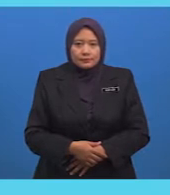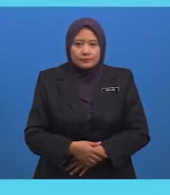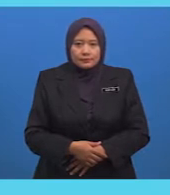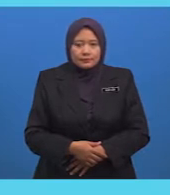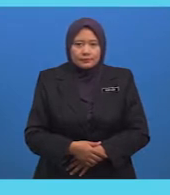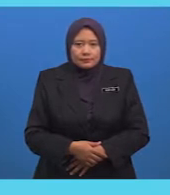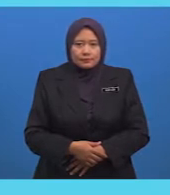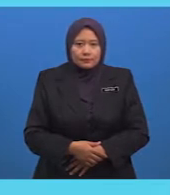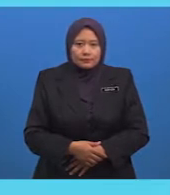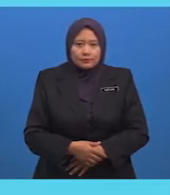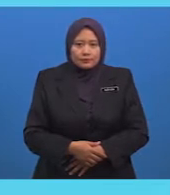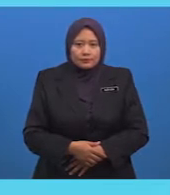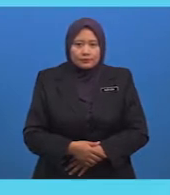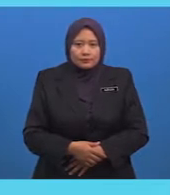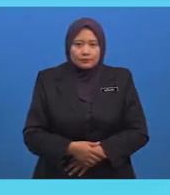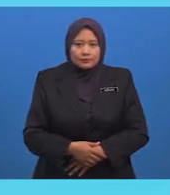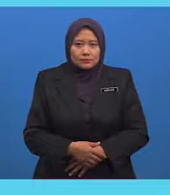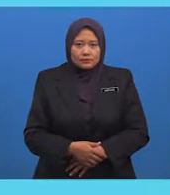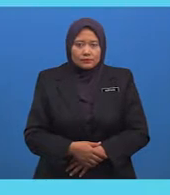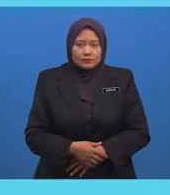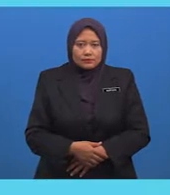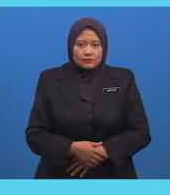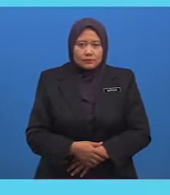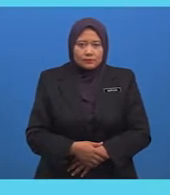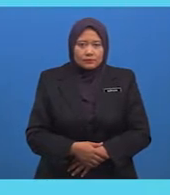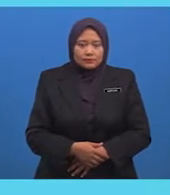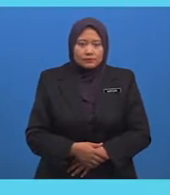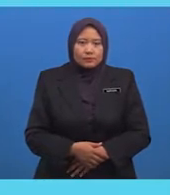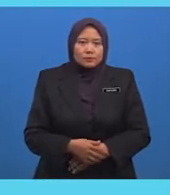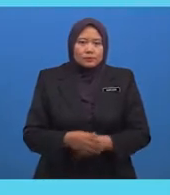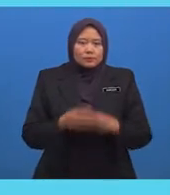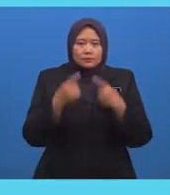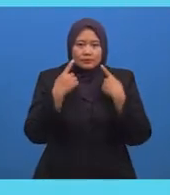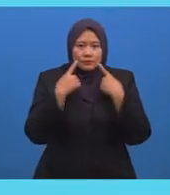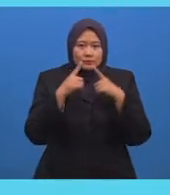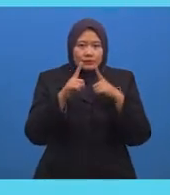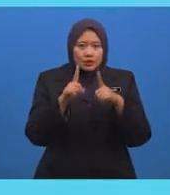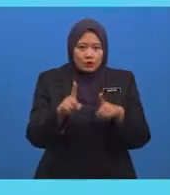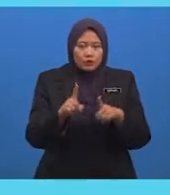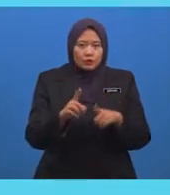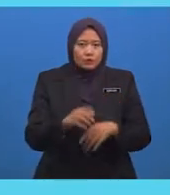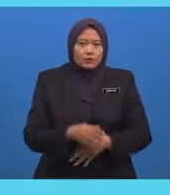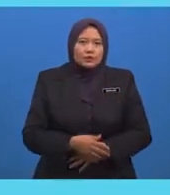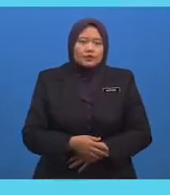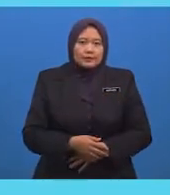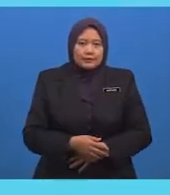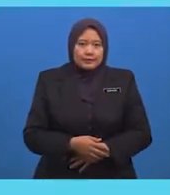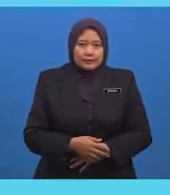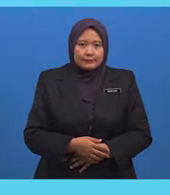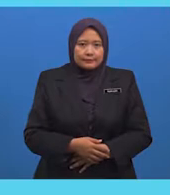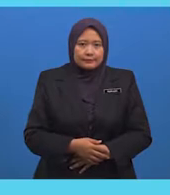Boleh Ingat Jawapan Secara Ringkas Bagi Soalan Tadi